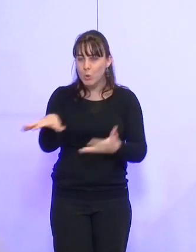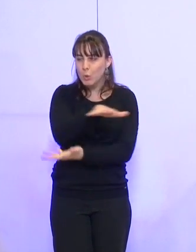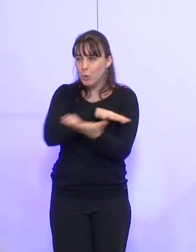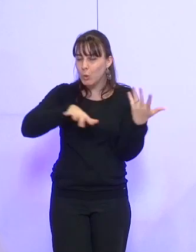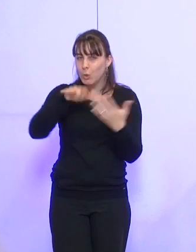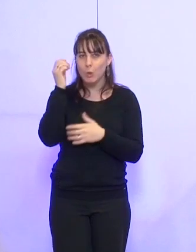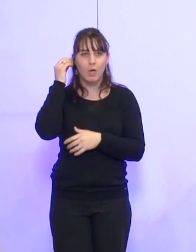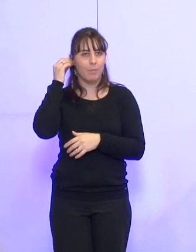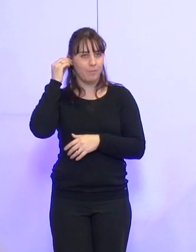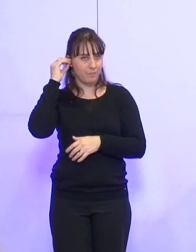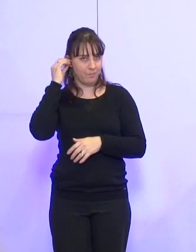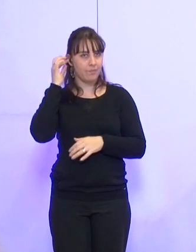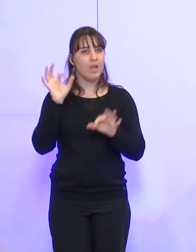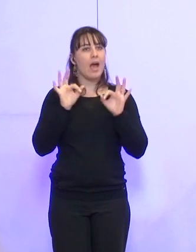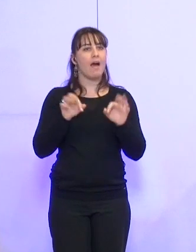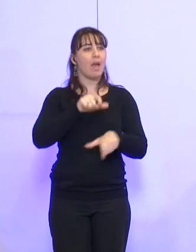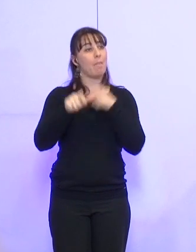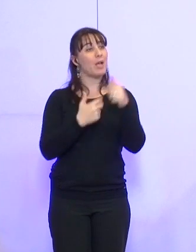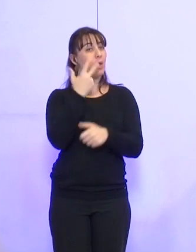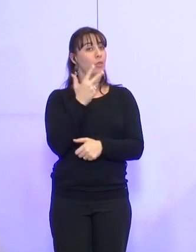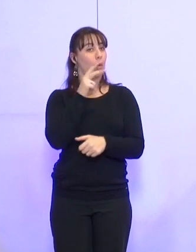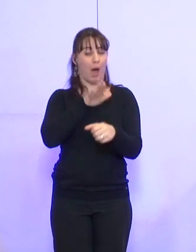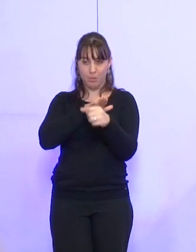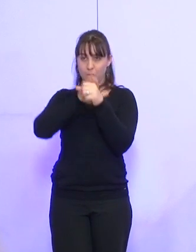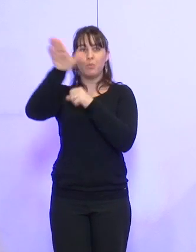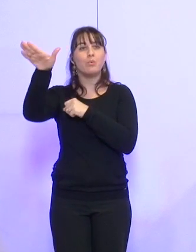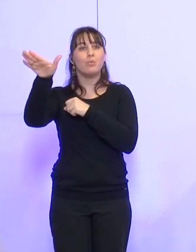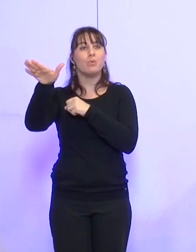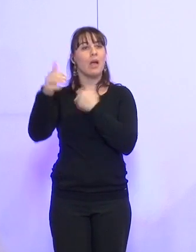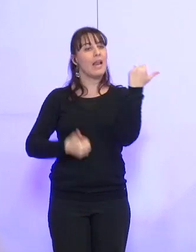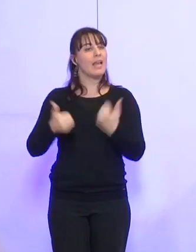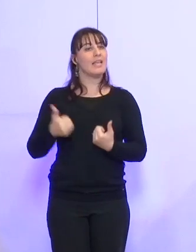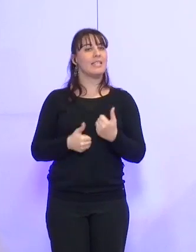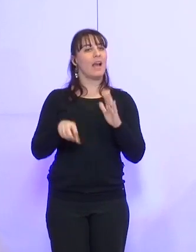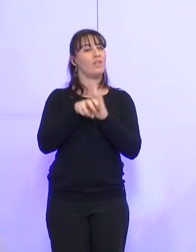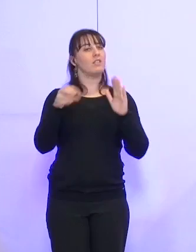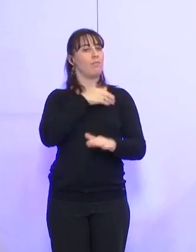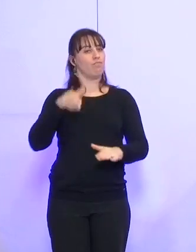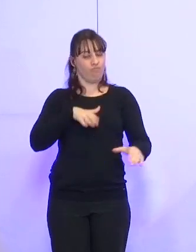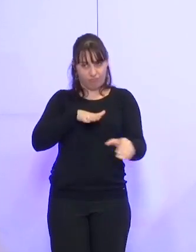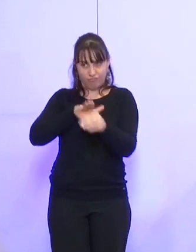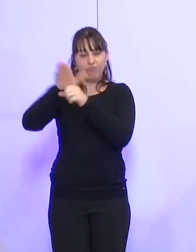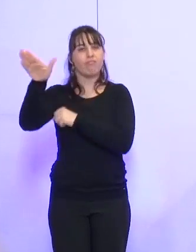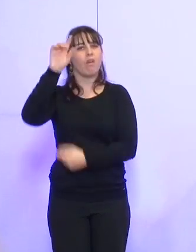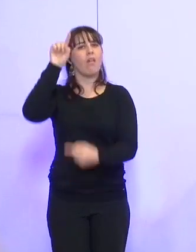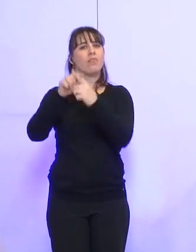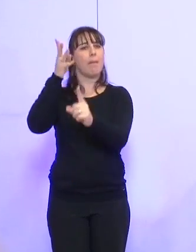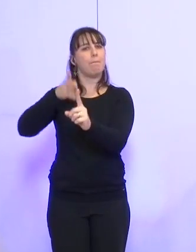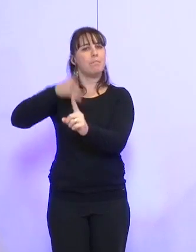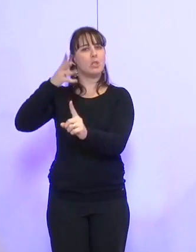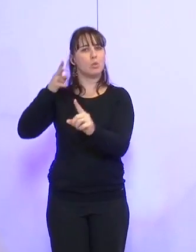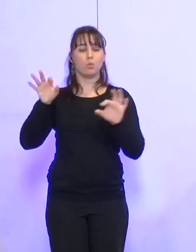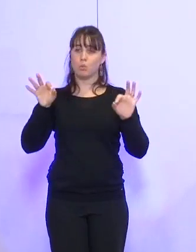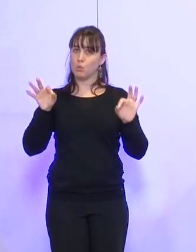Effectivement, une délégation de trois élus et trois personnes des services de la ville se sont rendues pour une mission où,